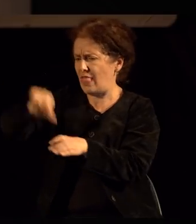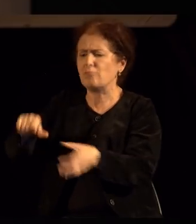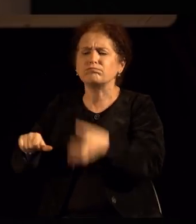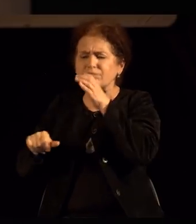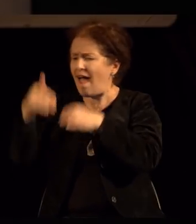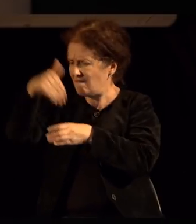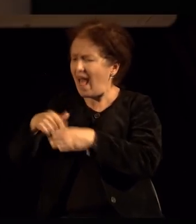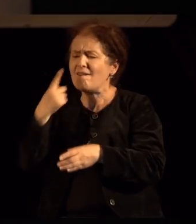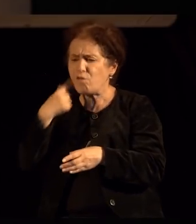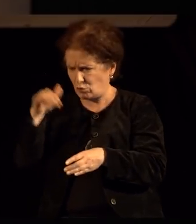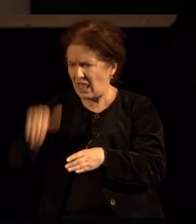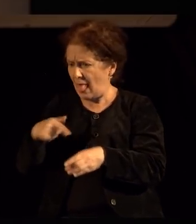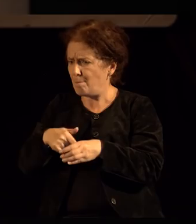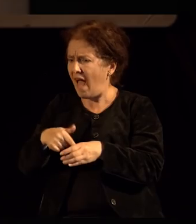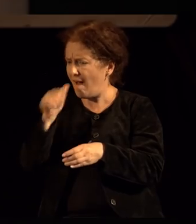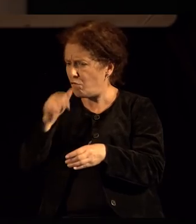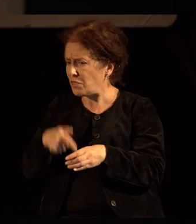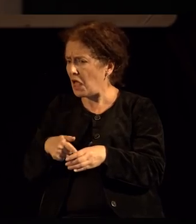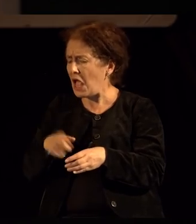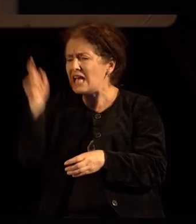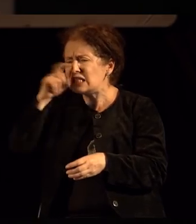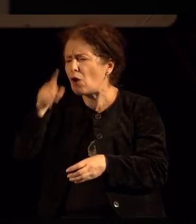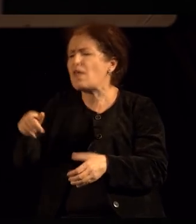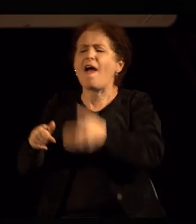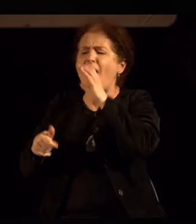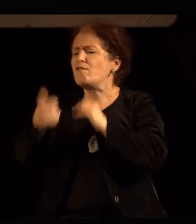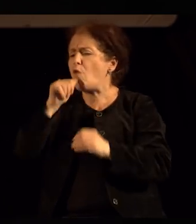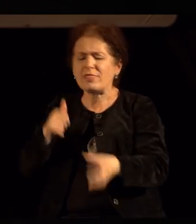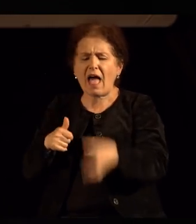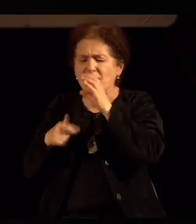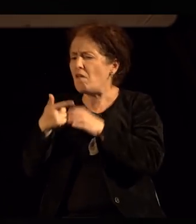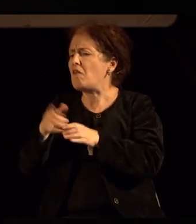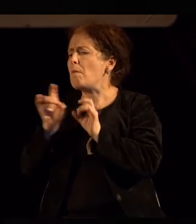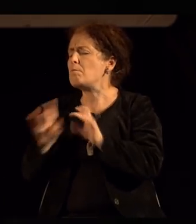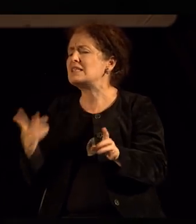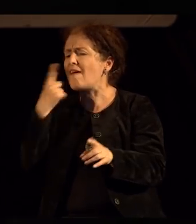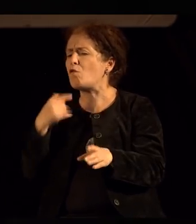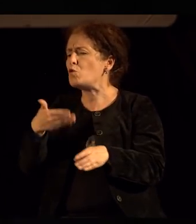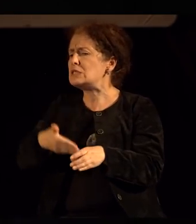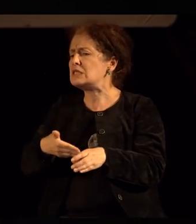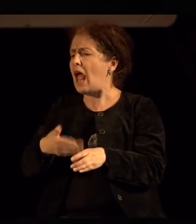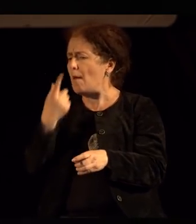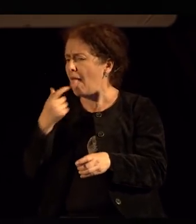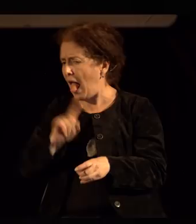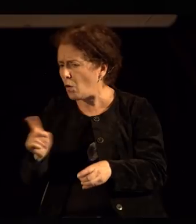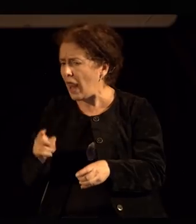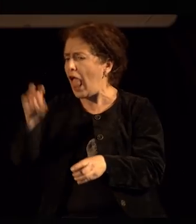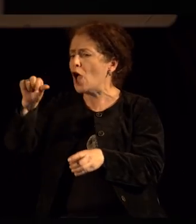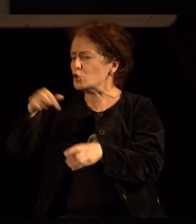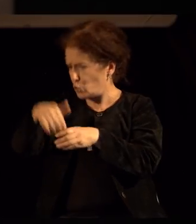Не го знаете. Па секој ден пиете, пиете, а немате вкус. Да познаете дали меморија имате.